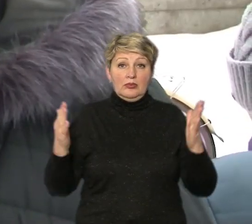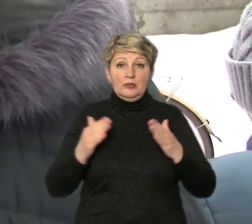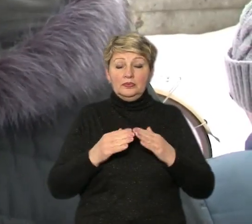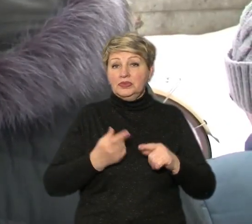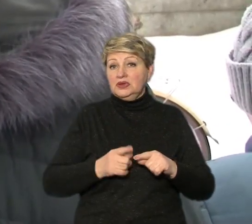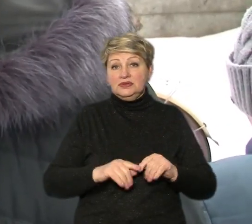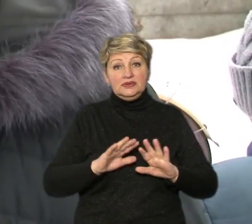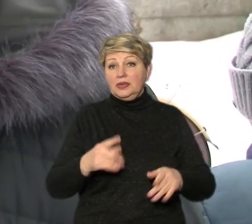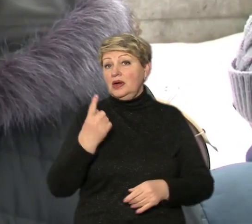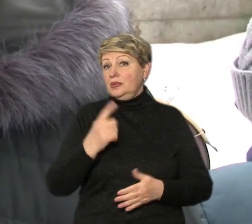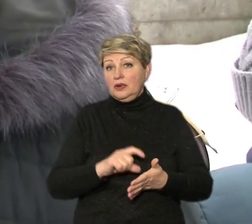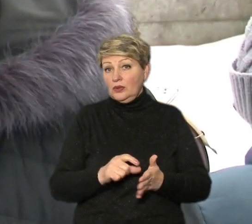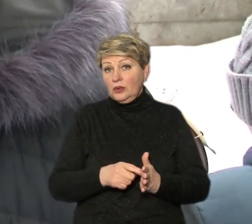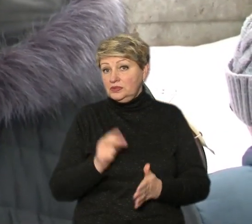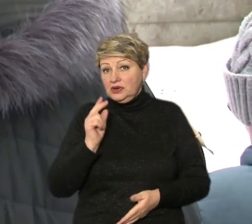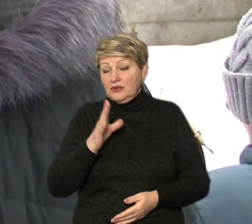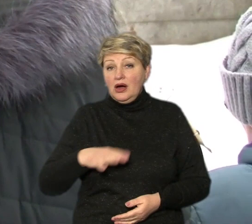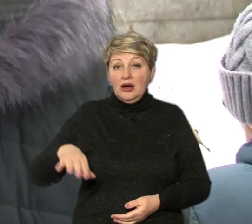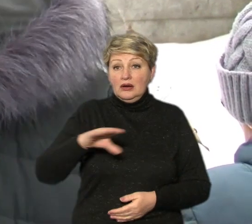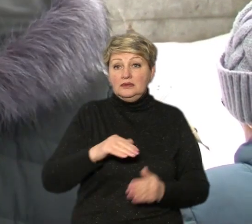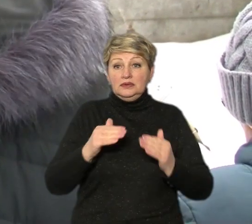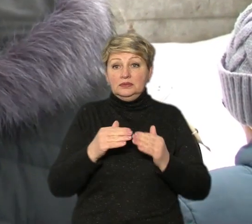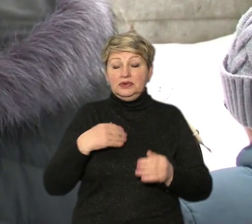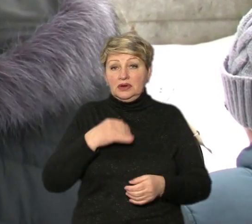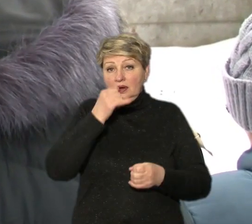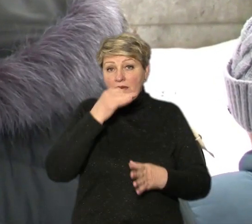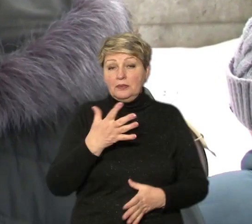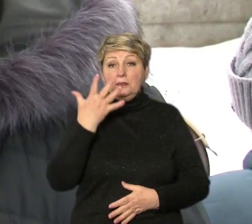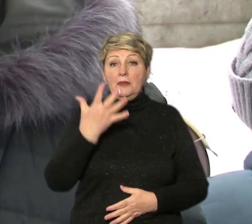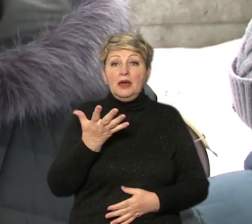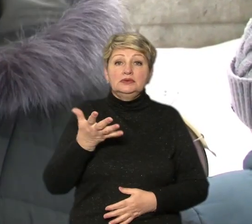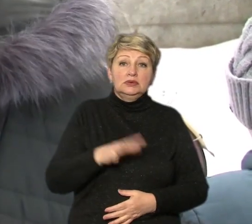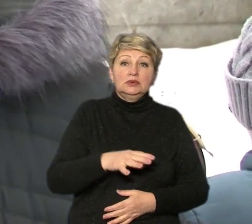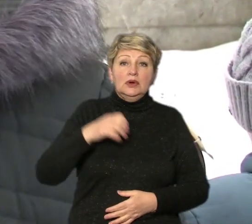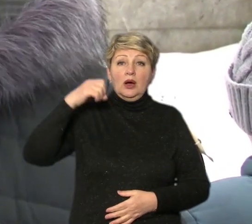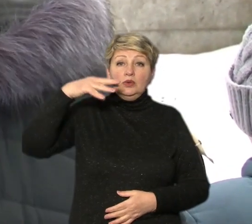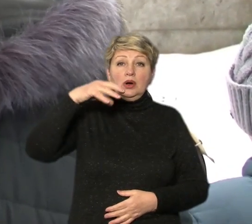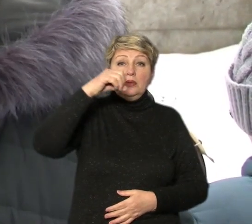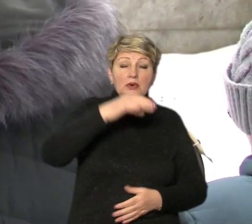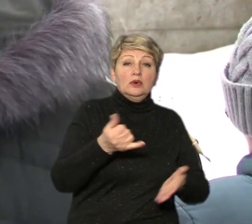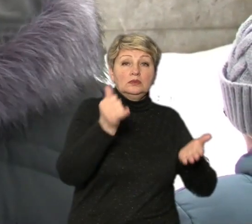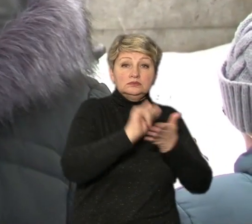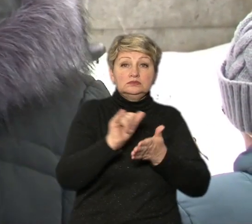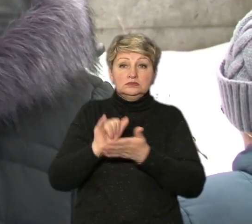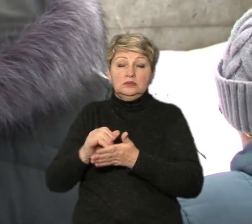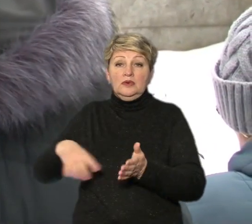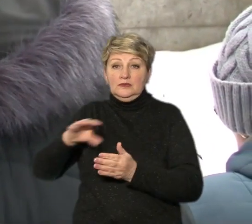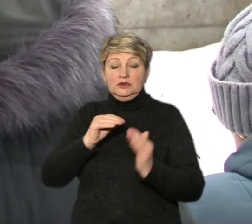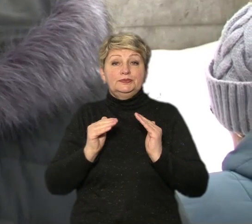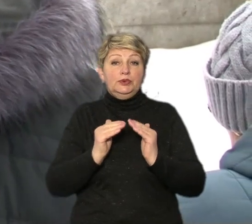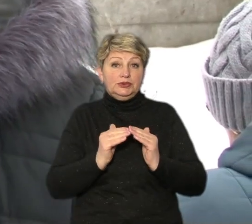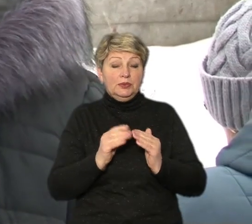однокомнатна квартира, а весь будинок я не могла поставити п'ять лампочок на весь будинок.